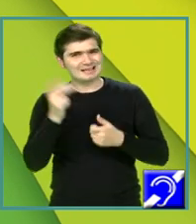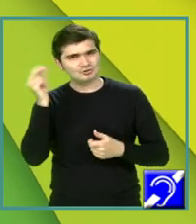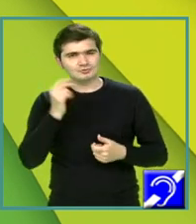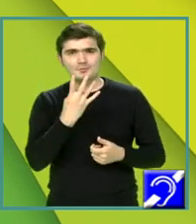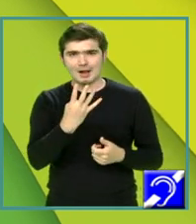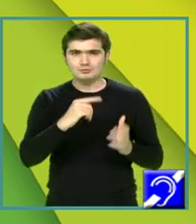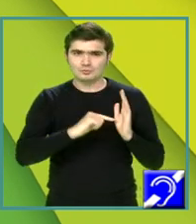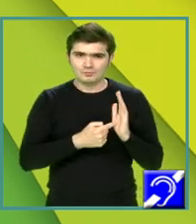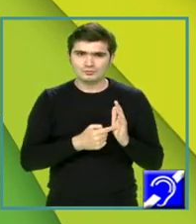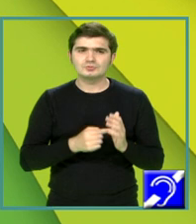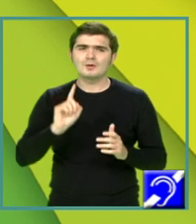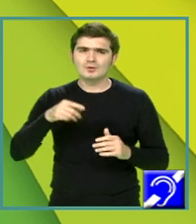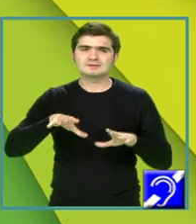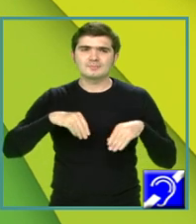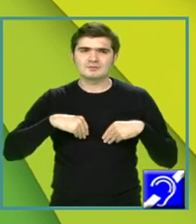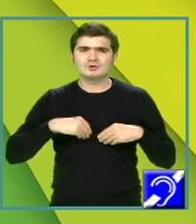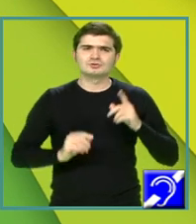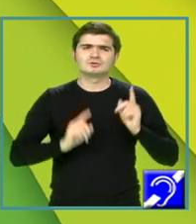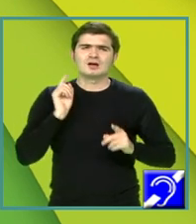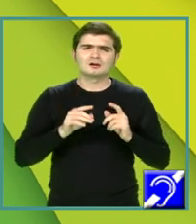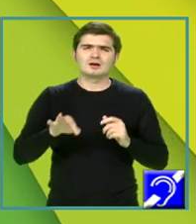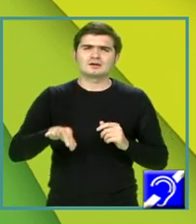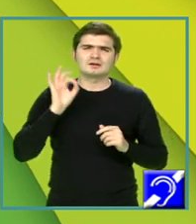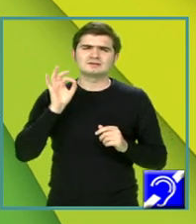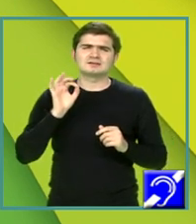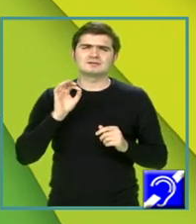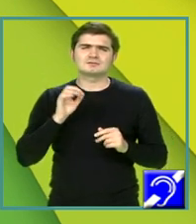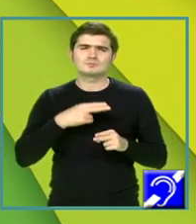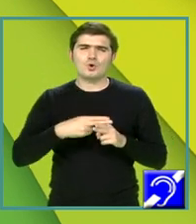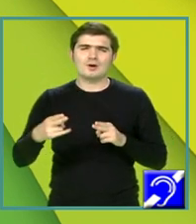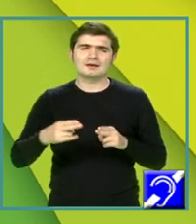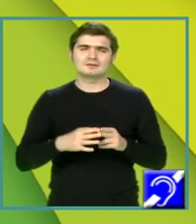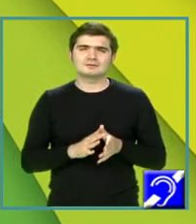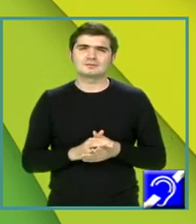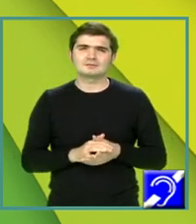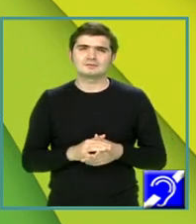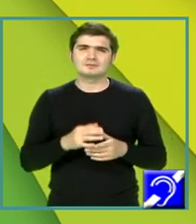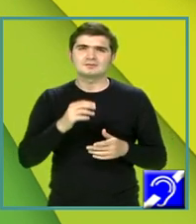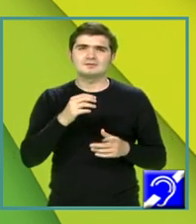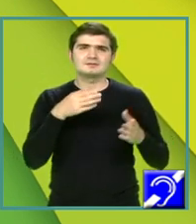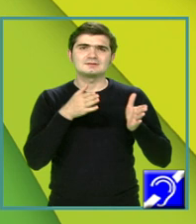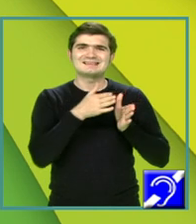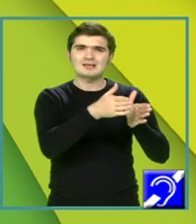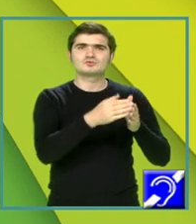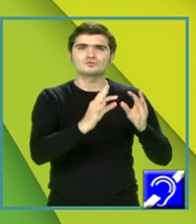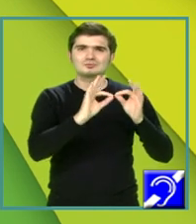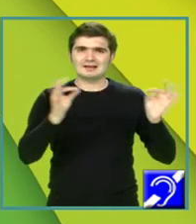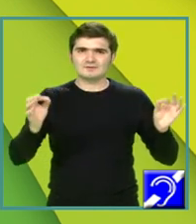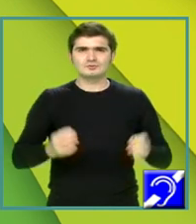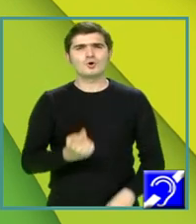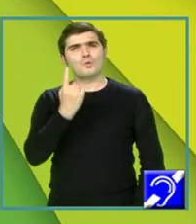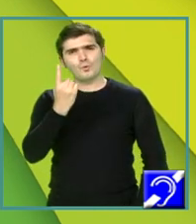Patru puncte veți primi dacă identificați sensul secvenței. Un punct îl